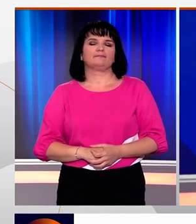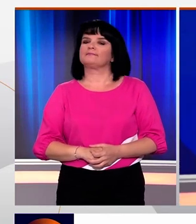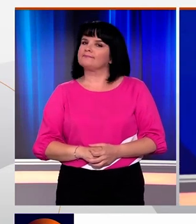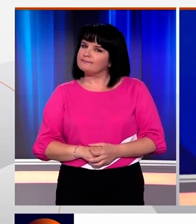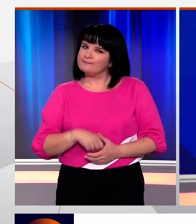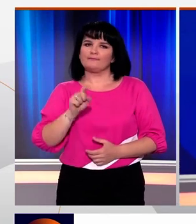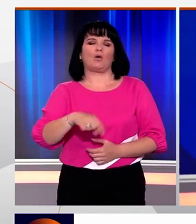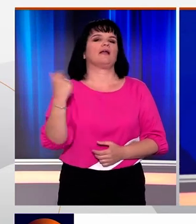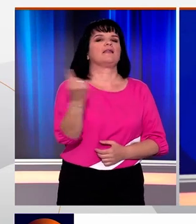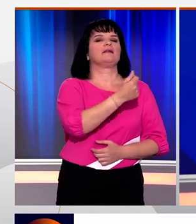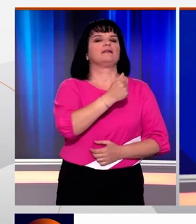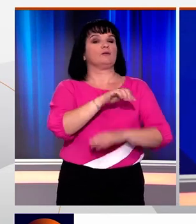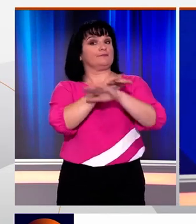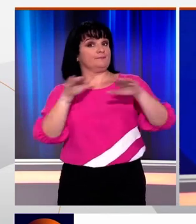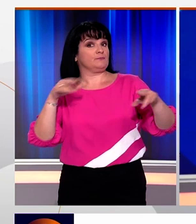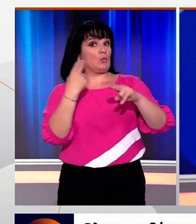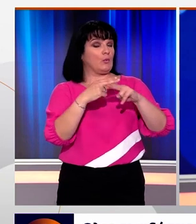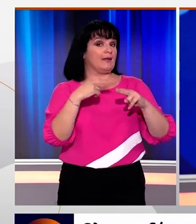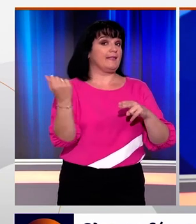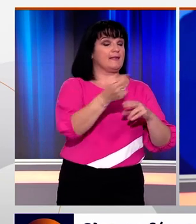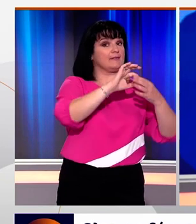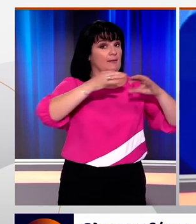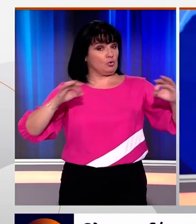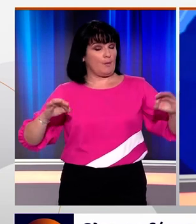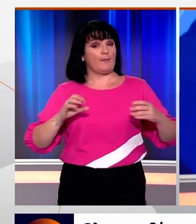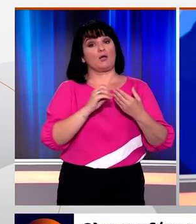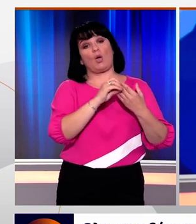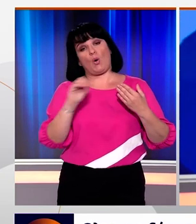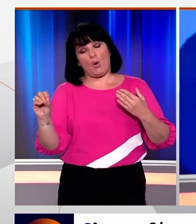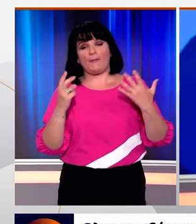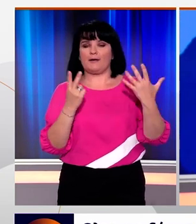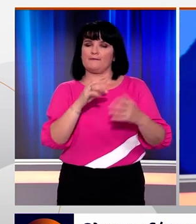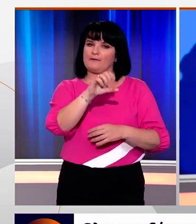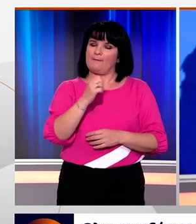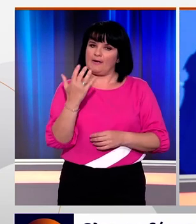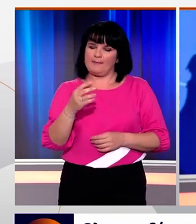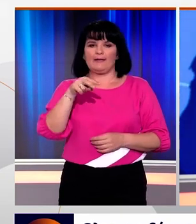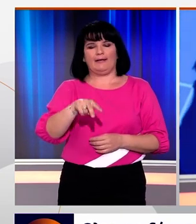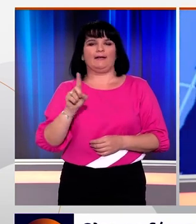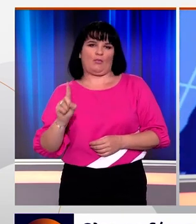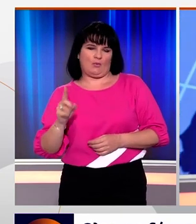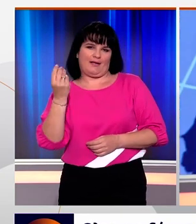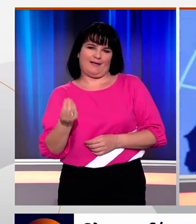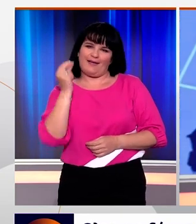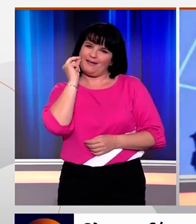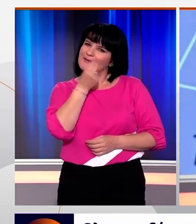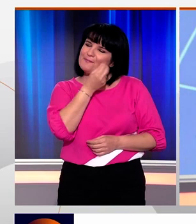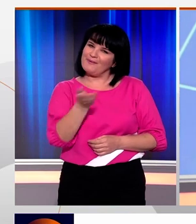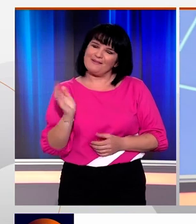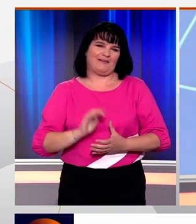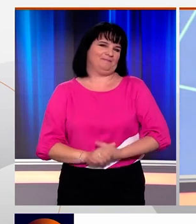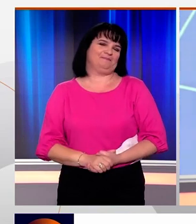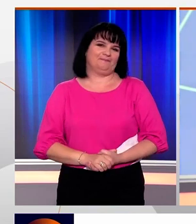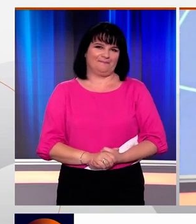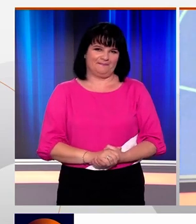Στο σημείο αυτό το δελτίο μας ολοκληρώθηκε. Όλες οι ειδήσεις αναλυτικά στο κεντρικό δελτίο του Open στις 7.05 με τη Λίνα Δρούγκα. Καλό